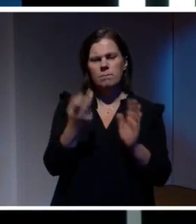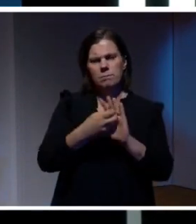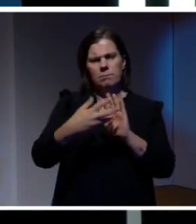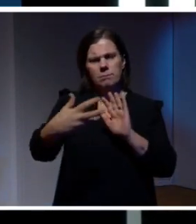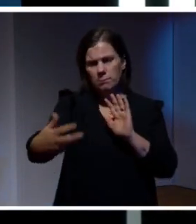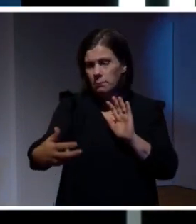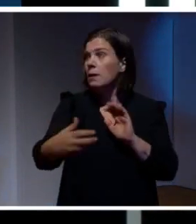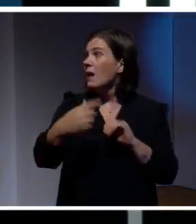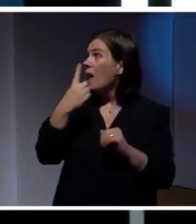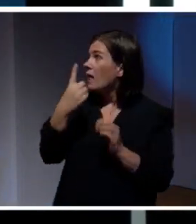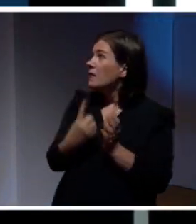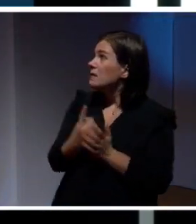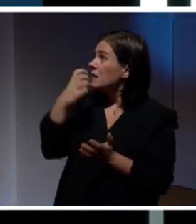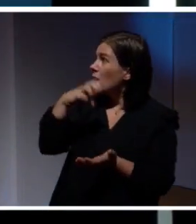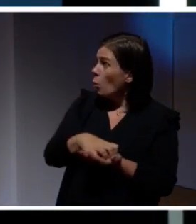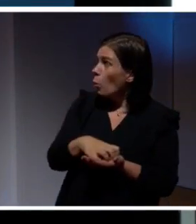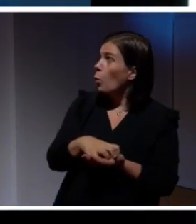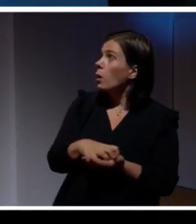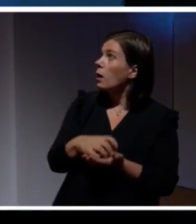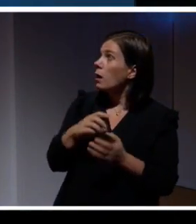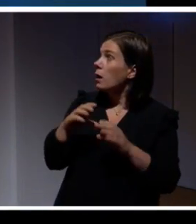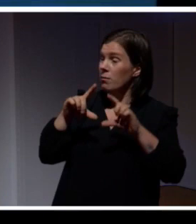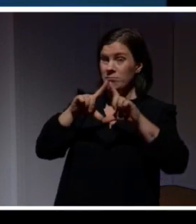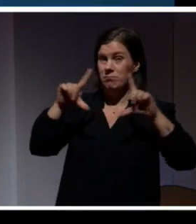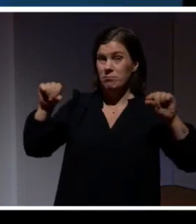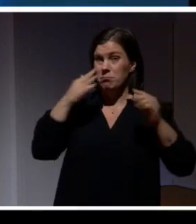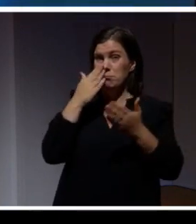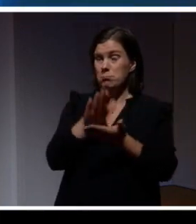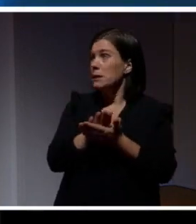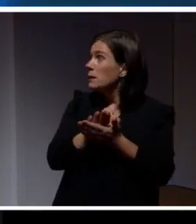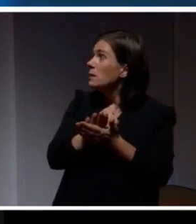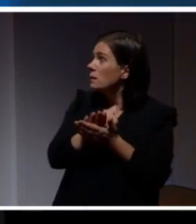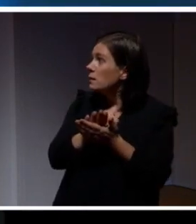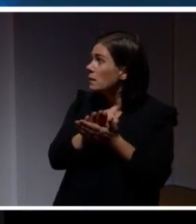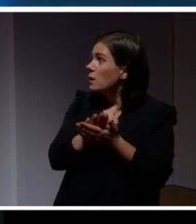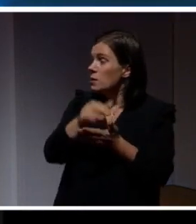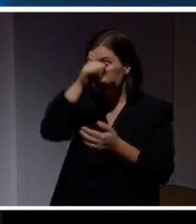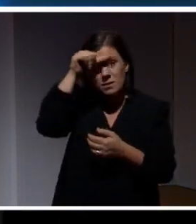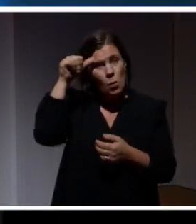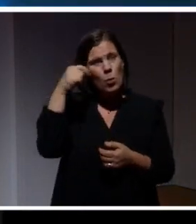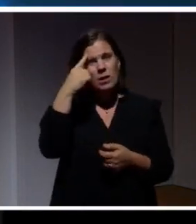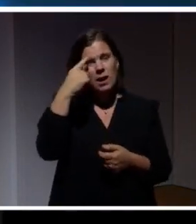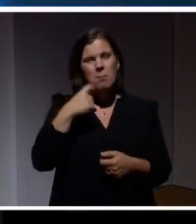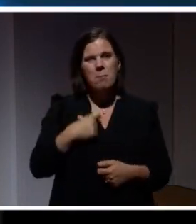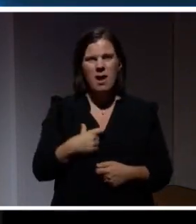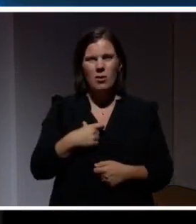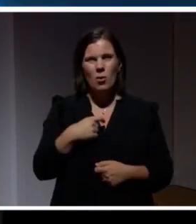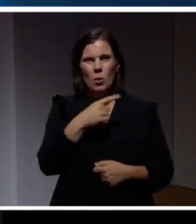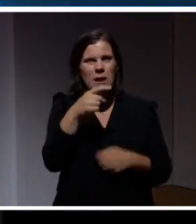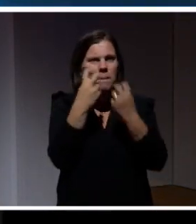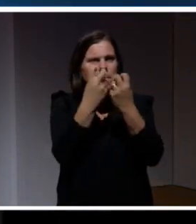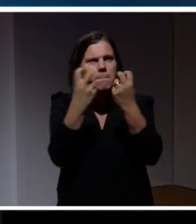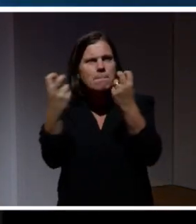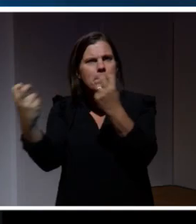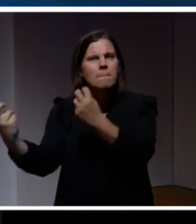Det här tror jag är en situation som de allra flesta av er kan känna igen er i. Jag har svårt att tänka mig med tanke på hur nära ni sitter varandra,